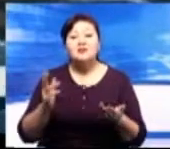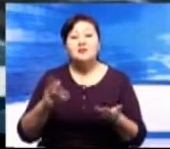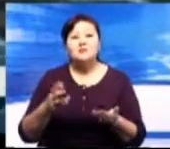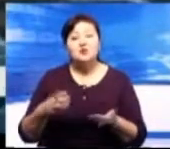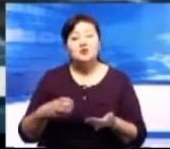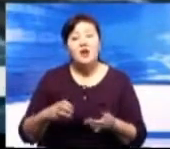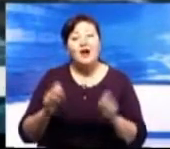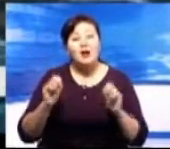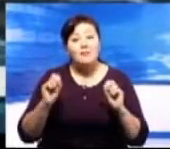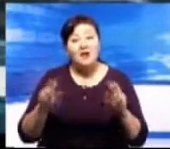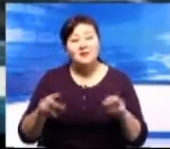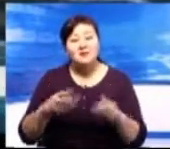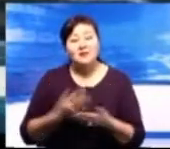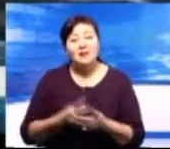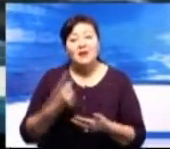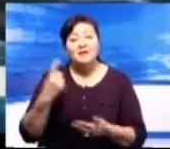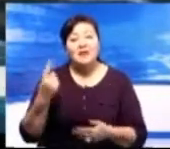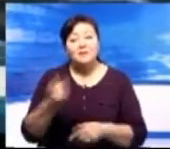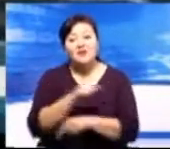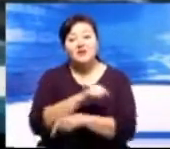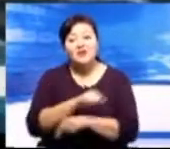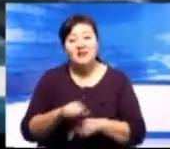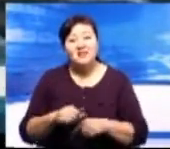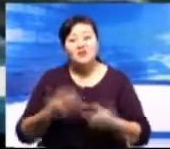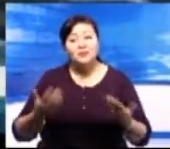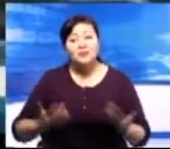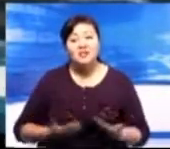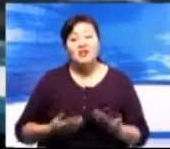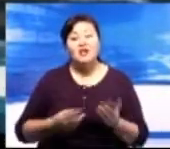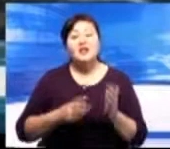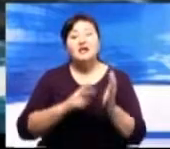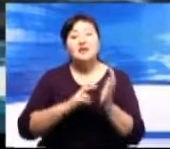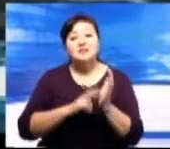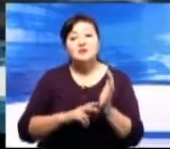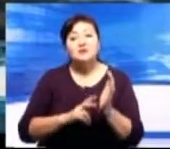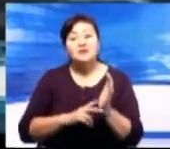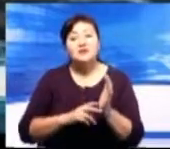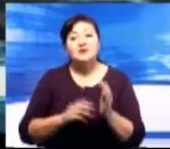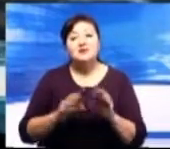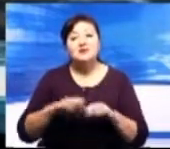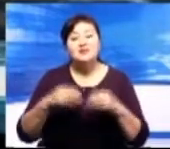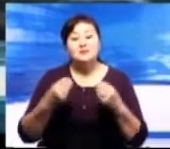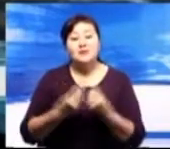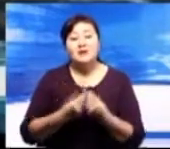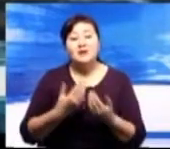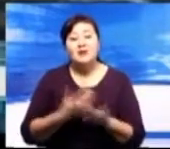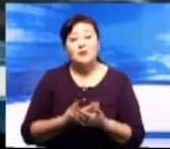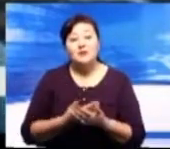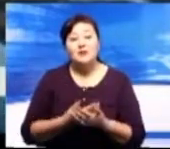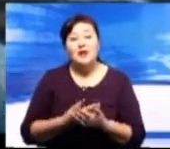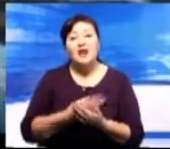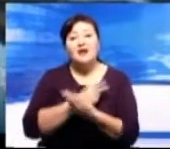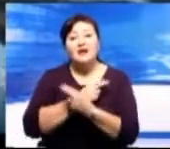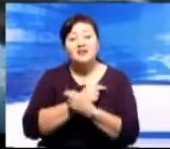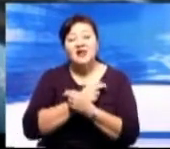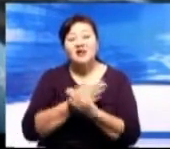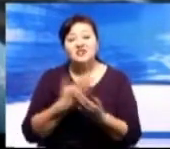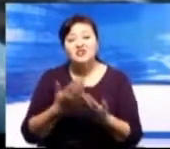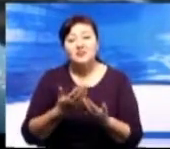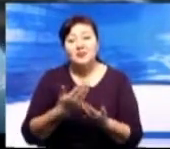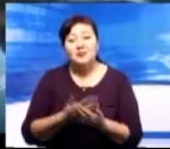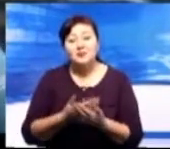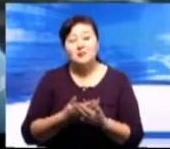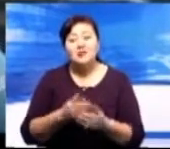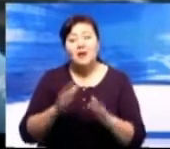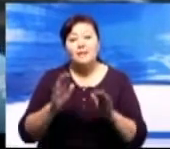первой линии у нас проживает порядка 15 семей. Несмотря на все предупреждения, что территория затапливаемая, она под садоводство.